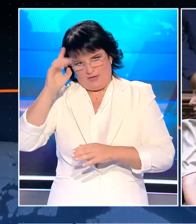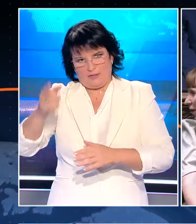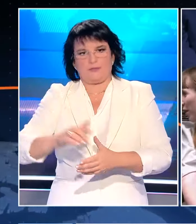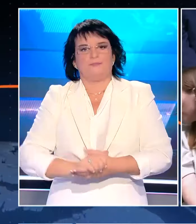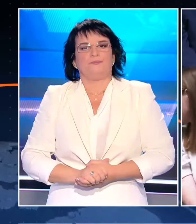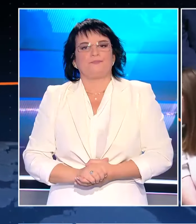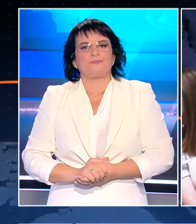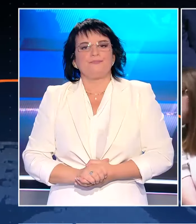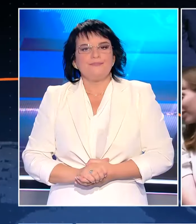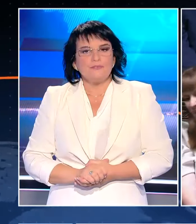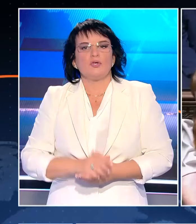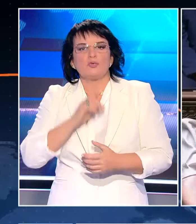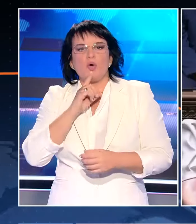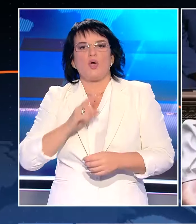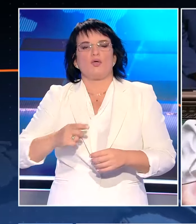κύριος Τάρμερ.